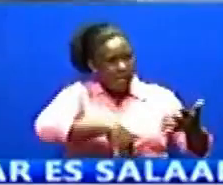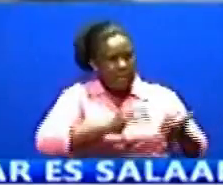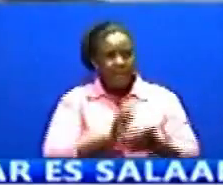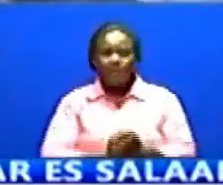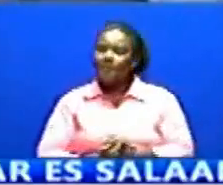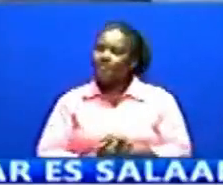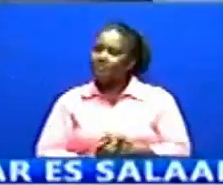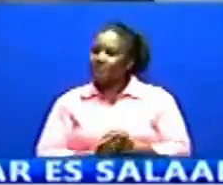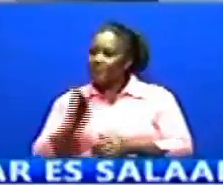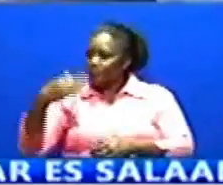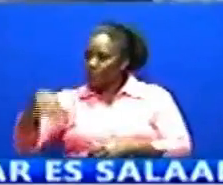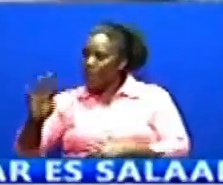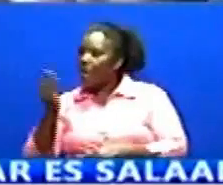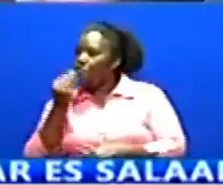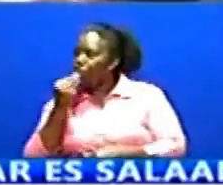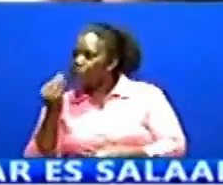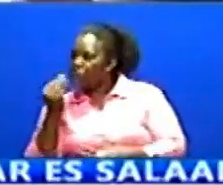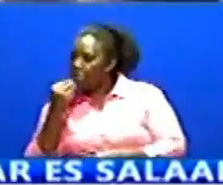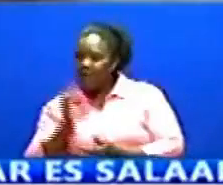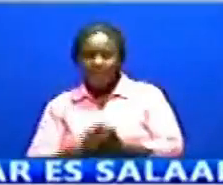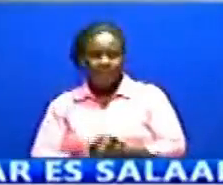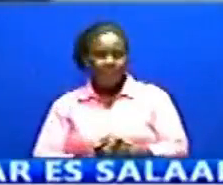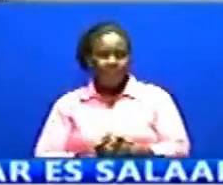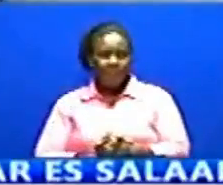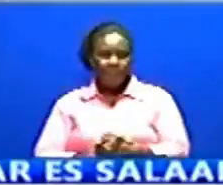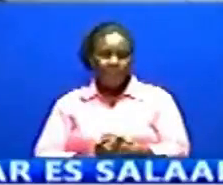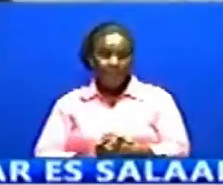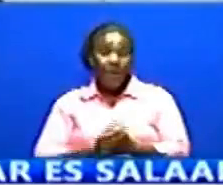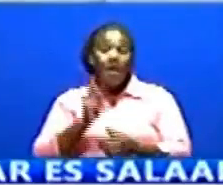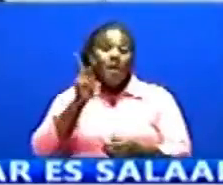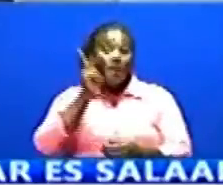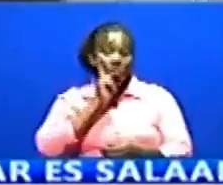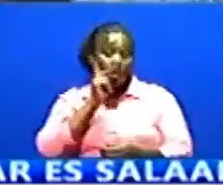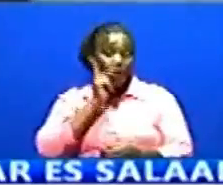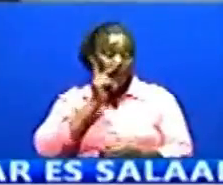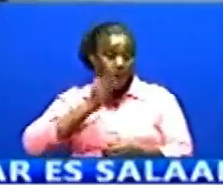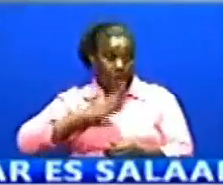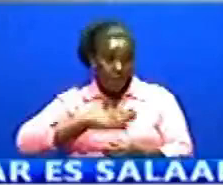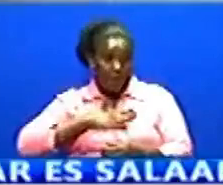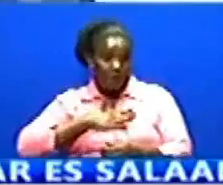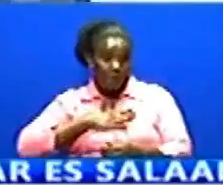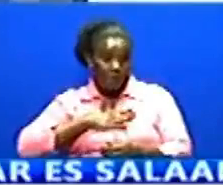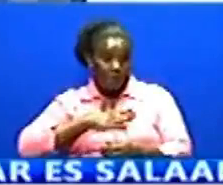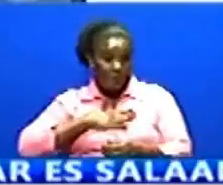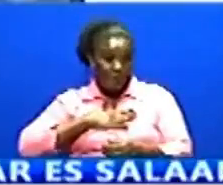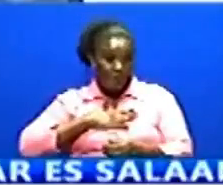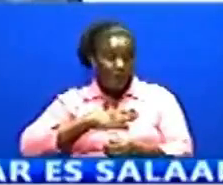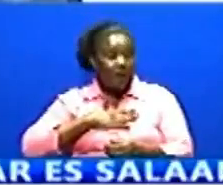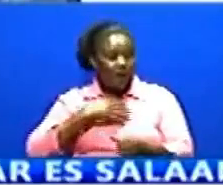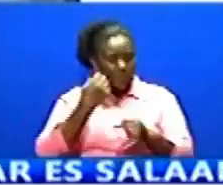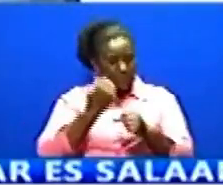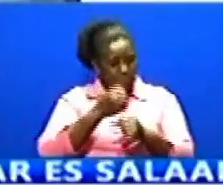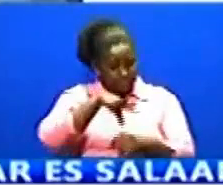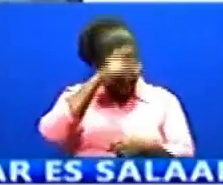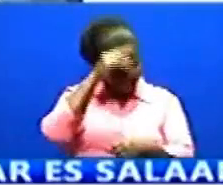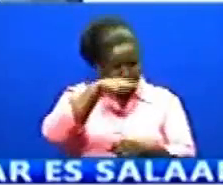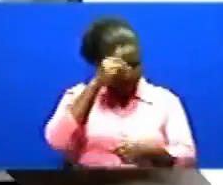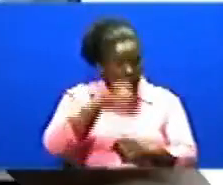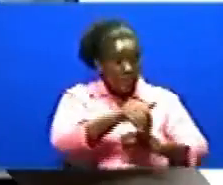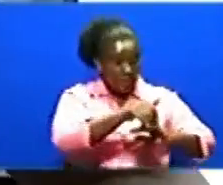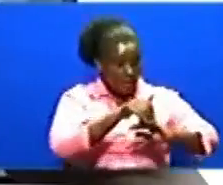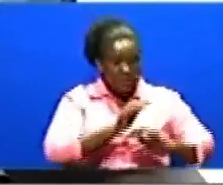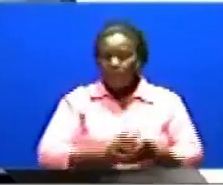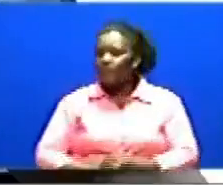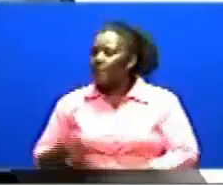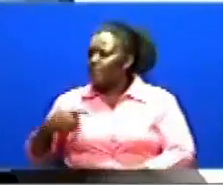Tunaenda kula Ayafu kakangu watakua anafanya inglishi Nafanya masori ya